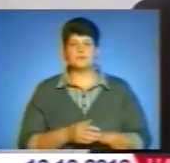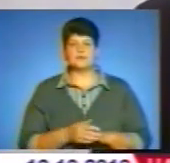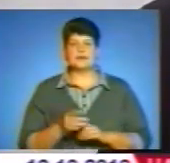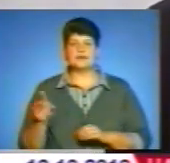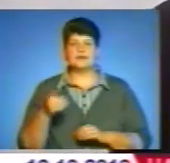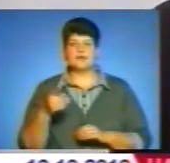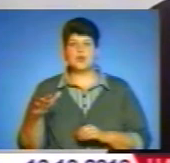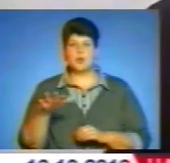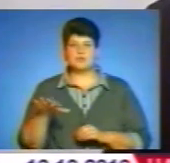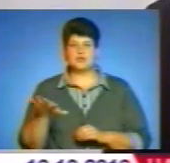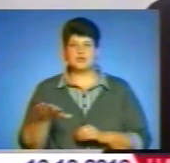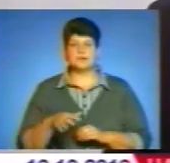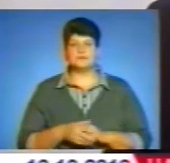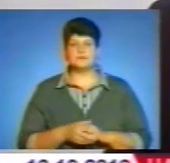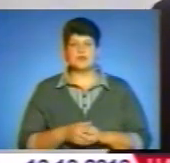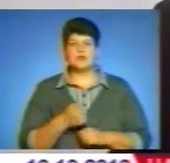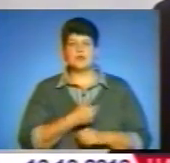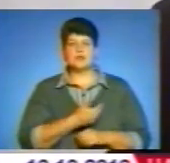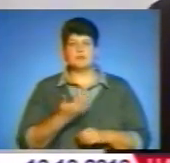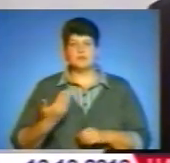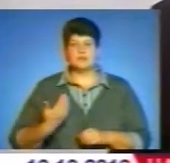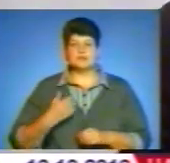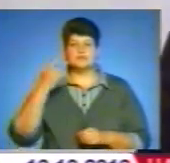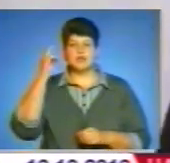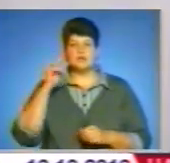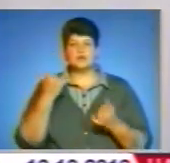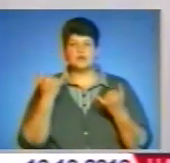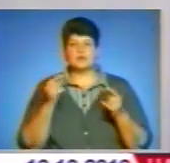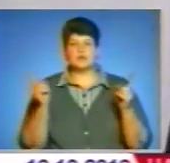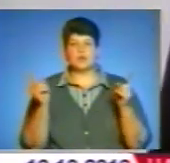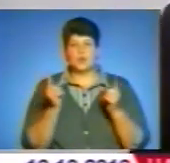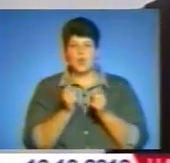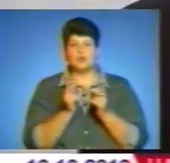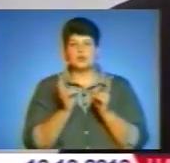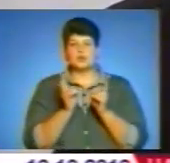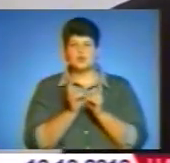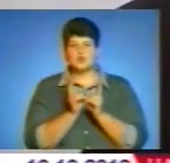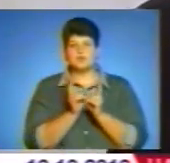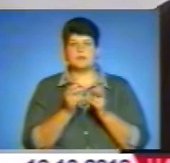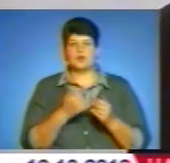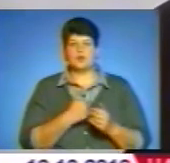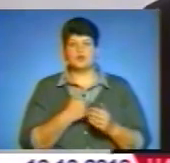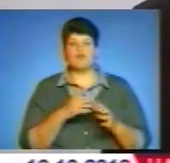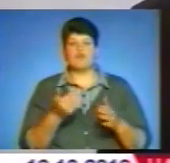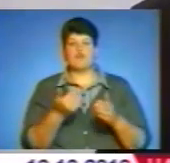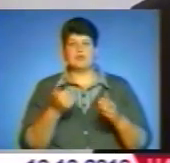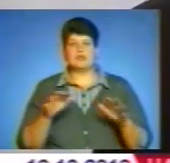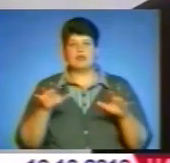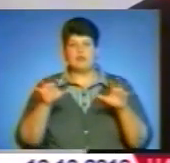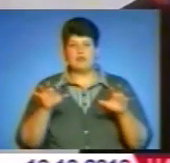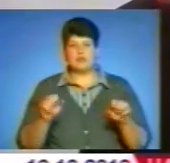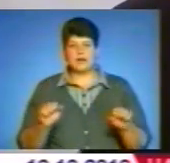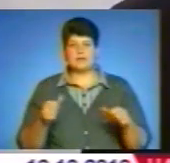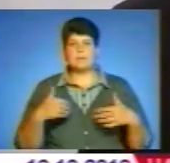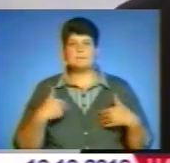патріот нашого краю, Тернопільщини. І ми, знаєш, така наша сьогодні